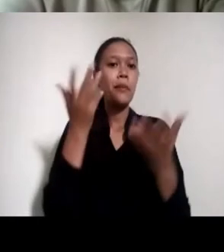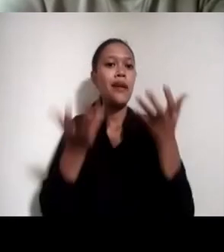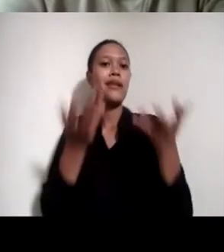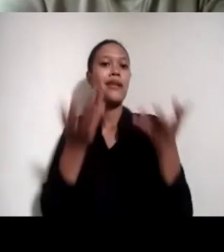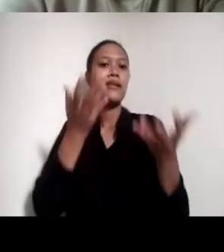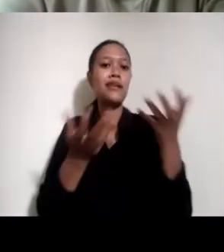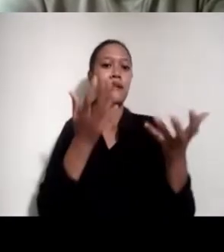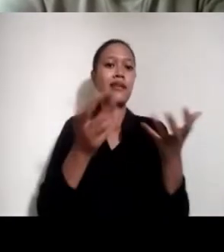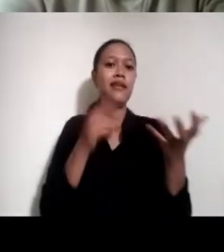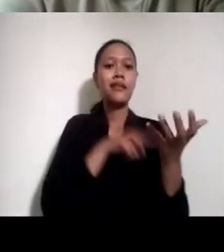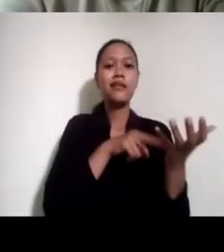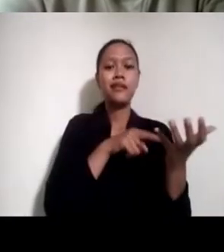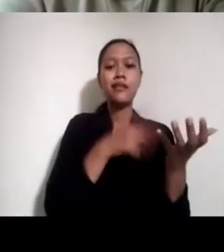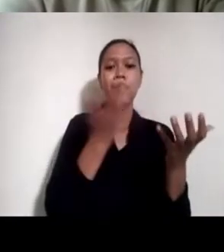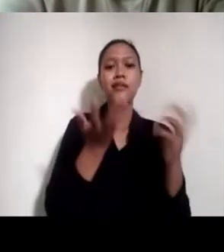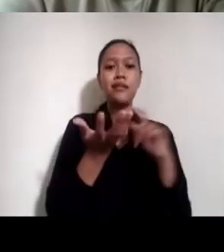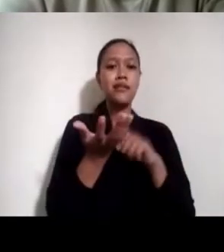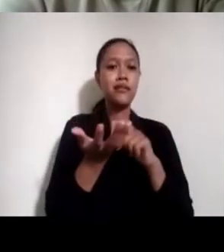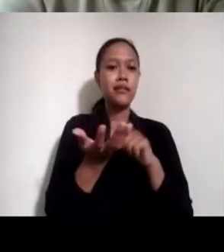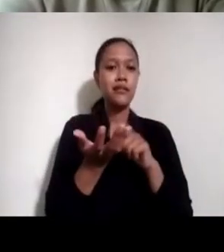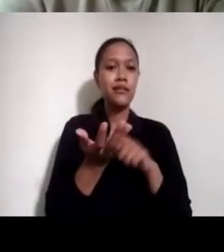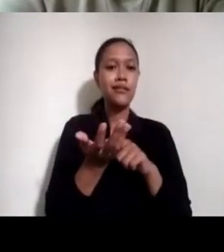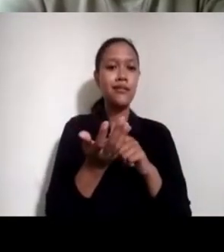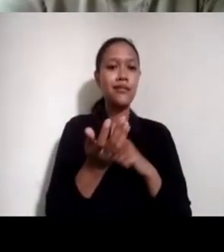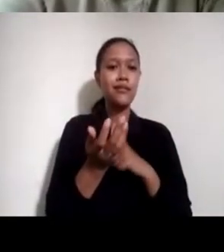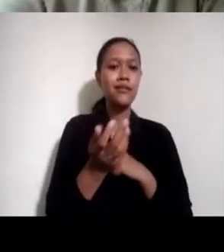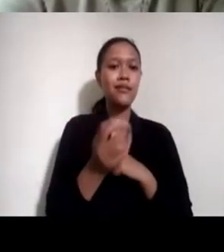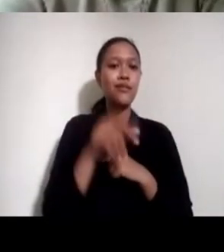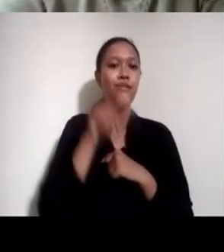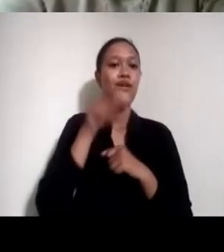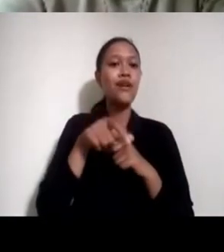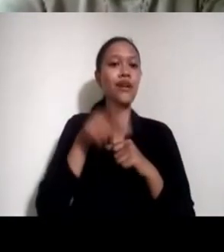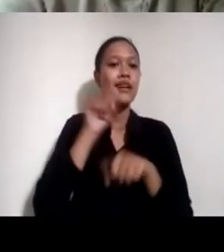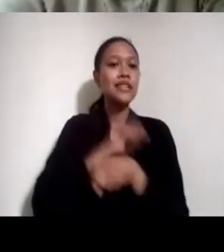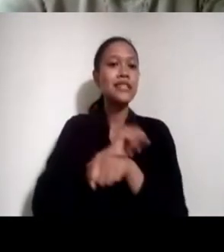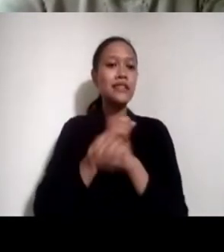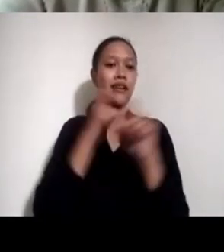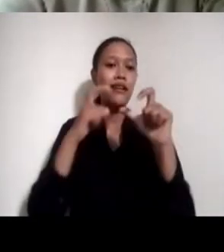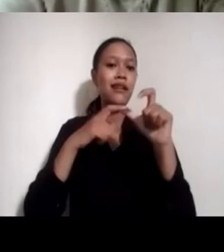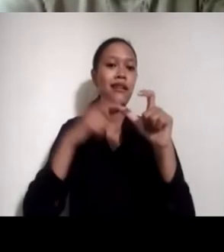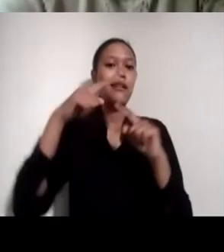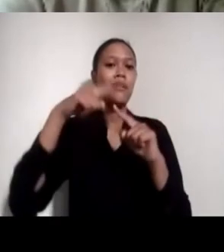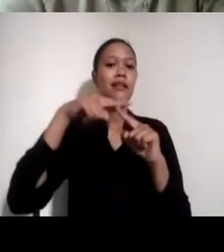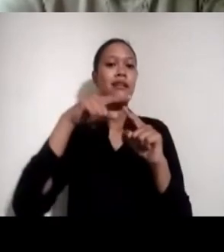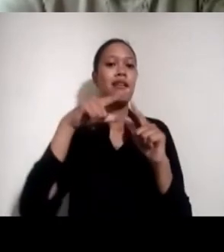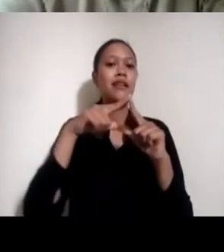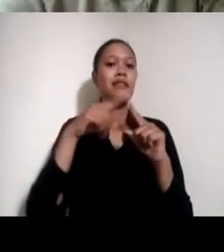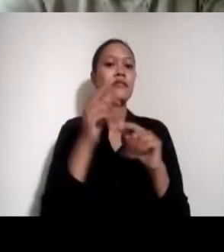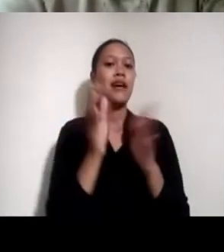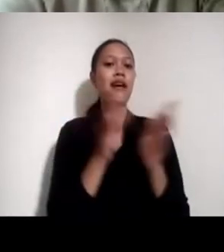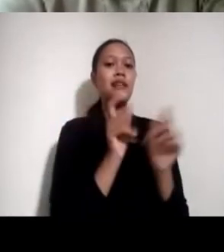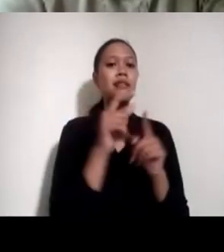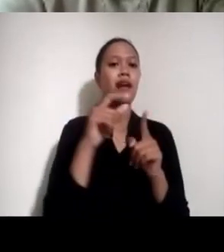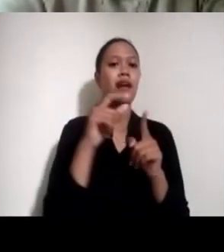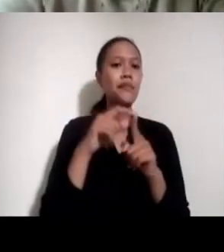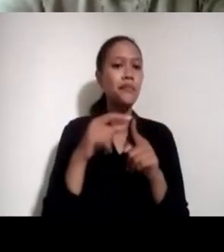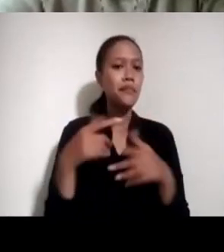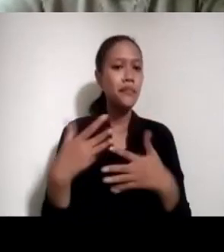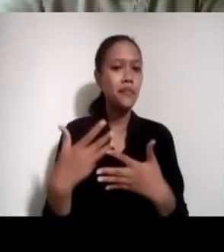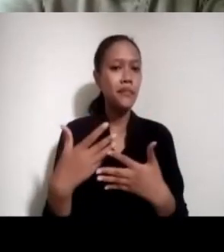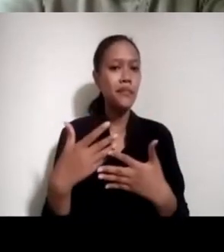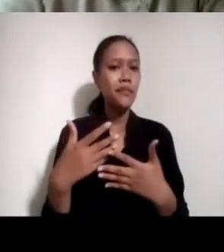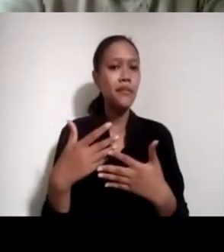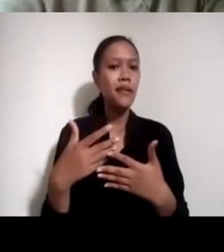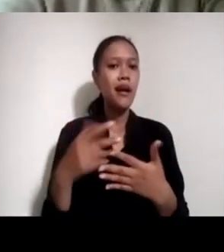Dibandingkan dengan karyawan startup yang gajinya sampai 7 juta, ya aku harus ngantarin 7